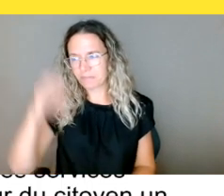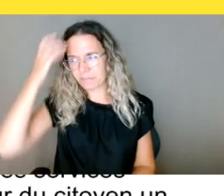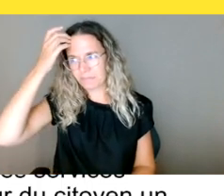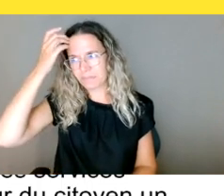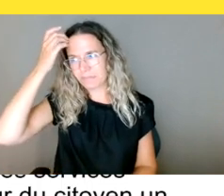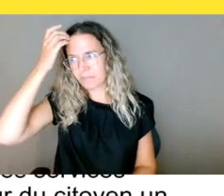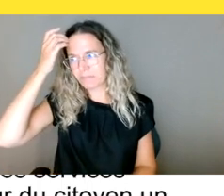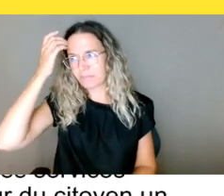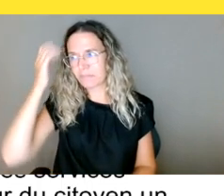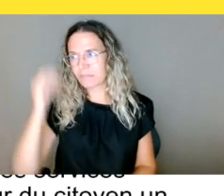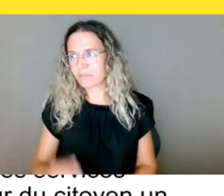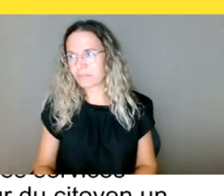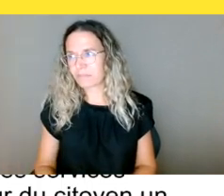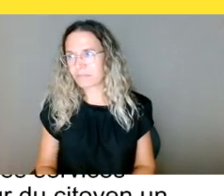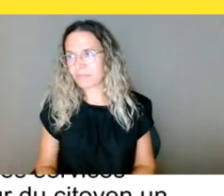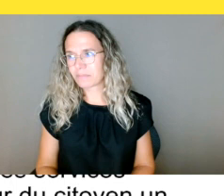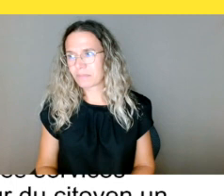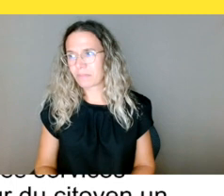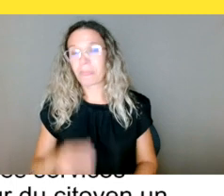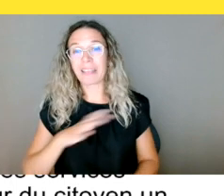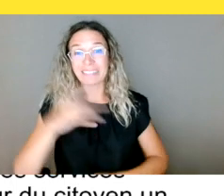Non, c'est bien. C'est bien? OK, parfait.